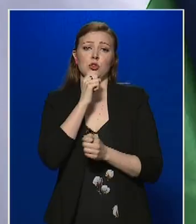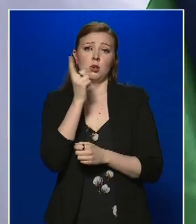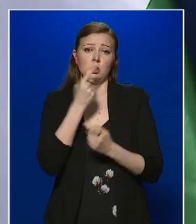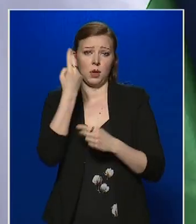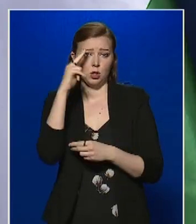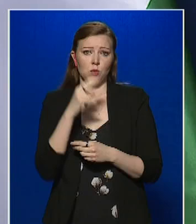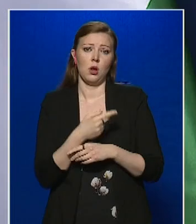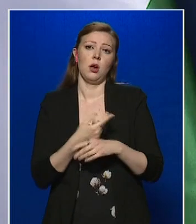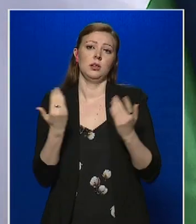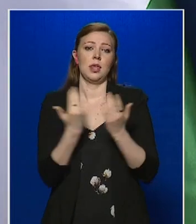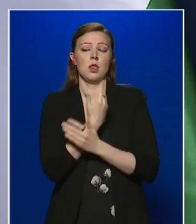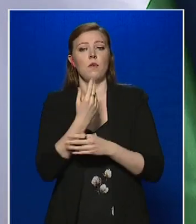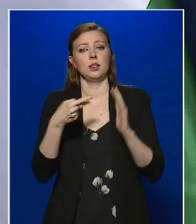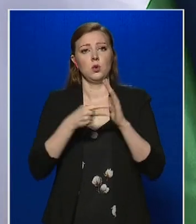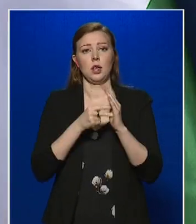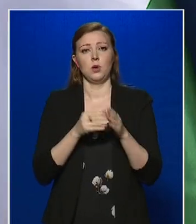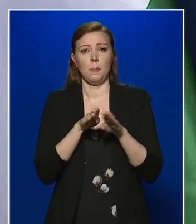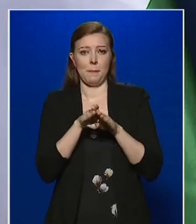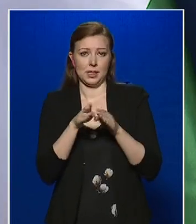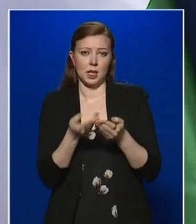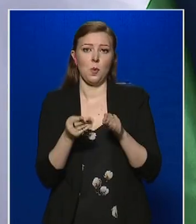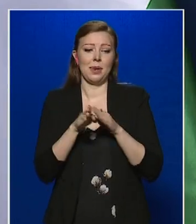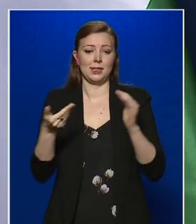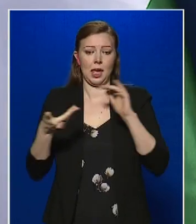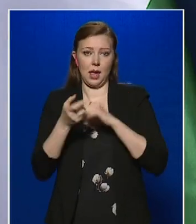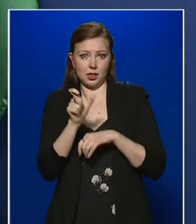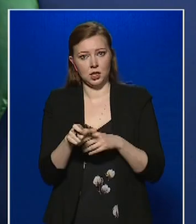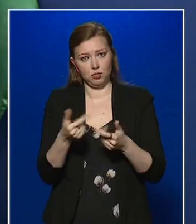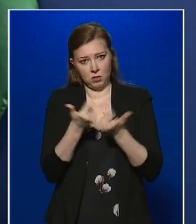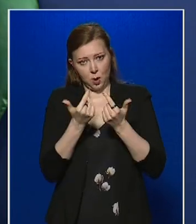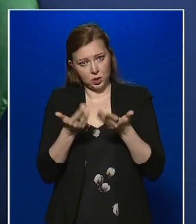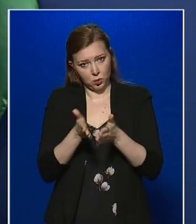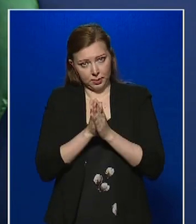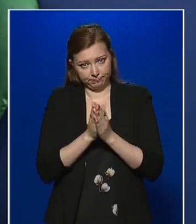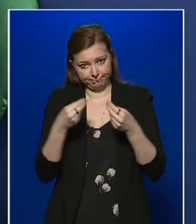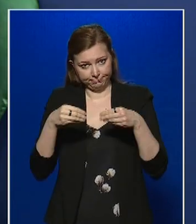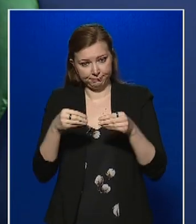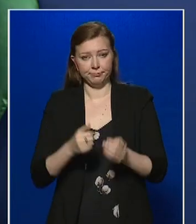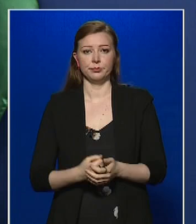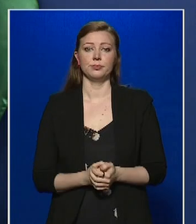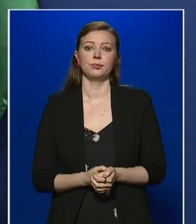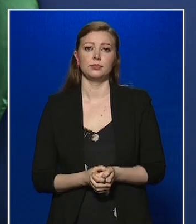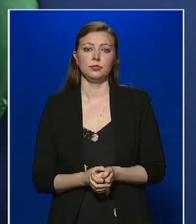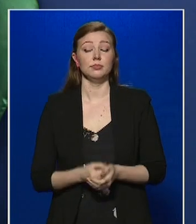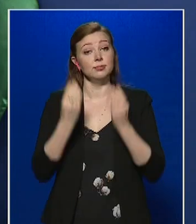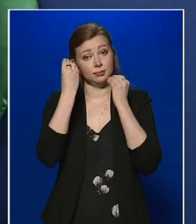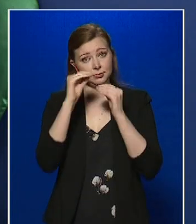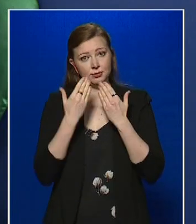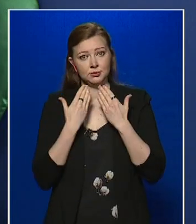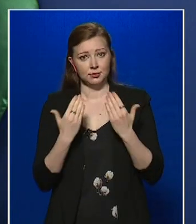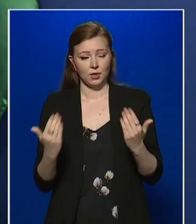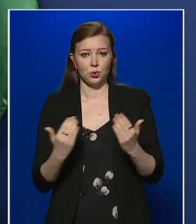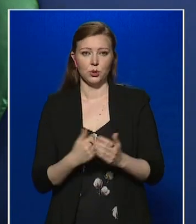Innovációs és Technológiai Minisztérium miniszterhelyettesét tartsa meg tájékoztatóját. Én is nagy tisztelettel